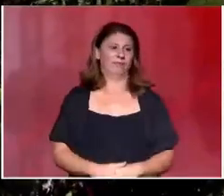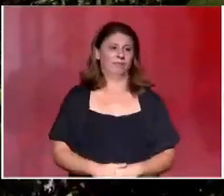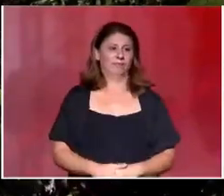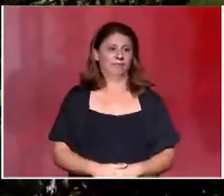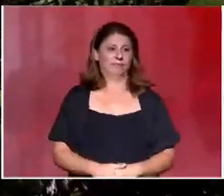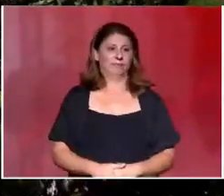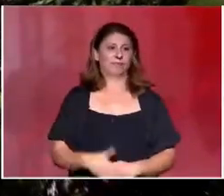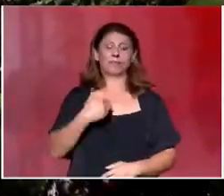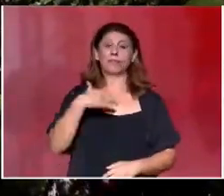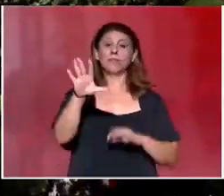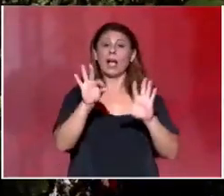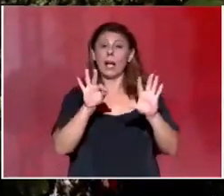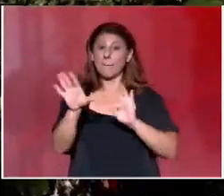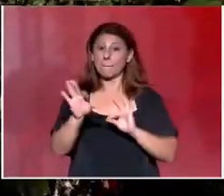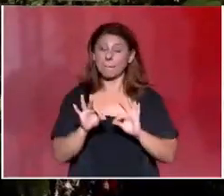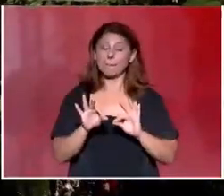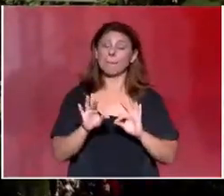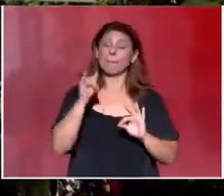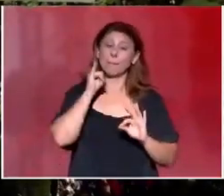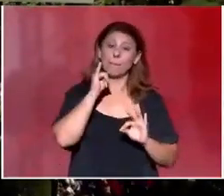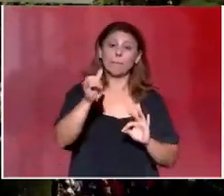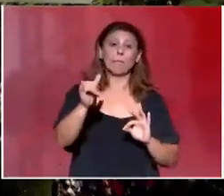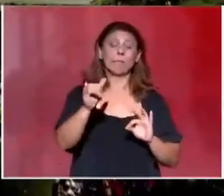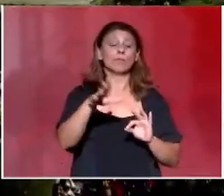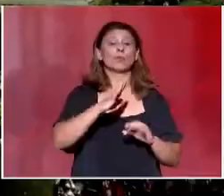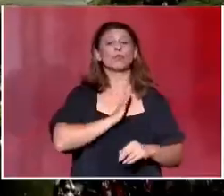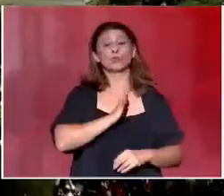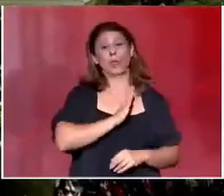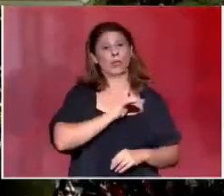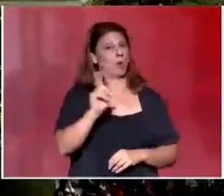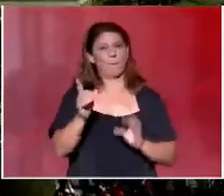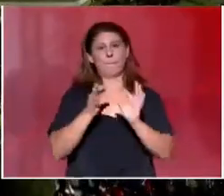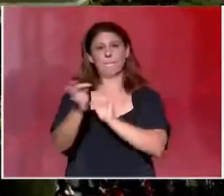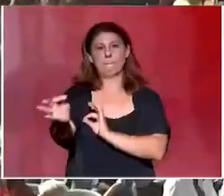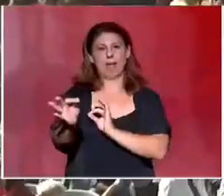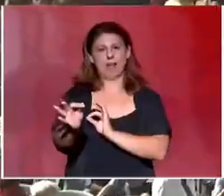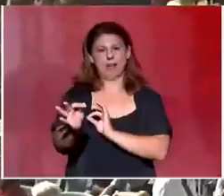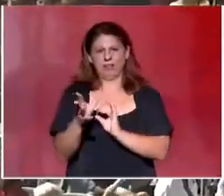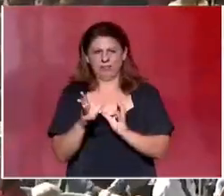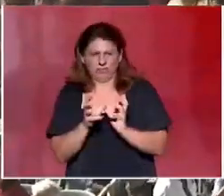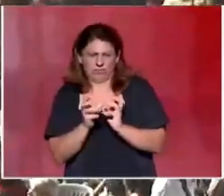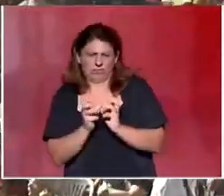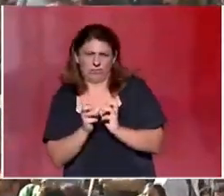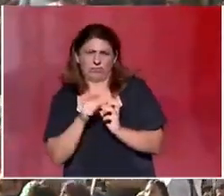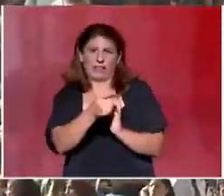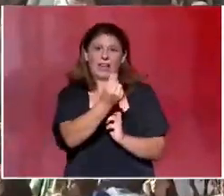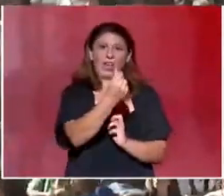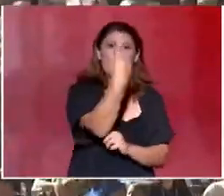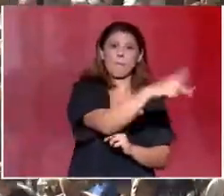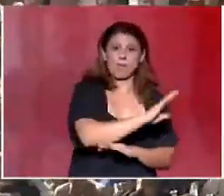μια ζωή στον πόη των ανθρώπων και όχι στα μέτρα της μιζέριας και των αντοχών της οικονομίας τους.